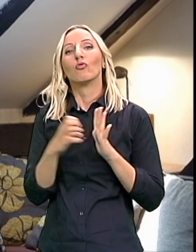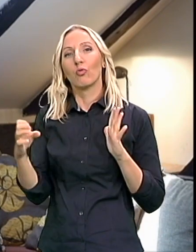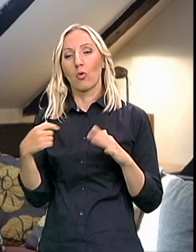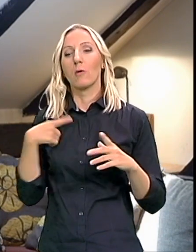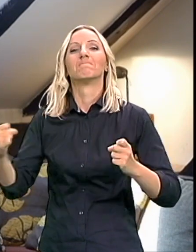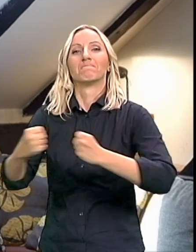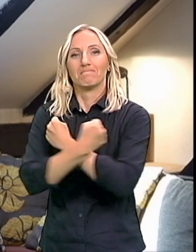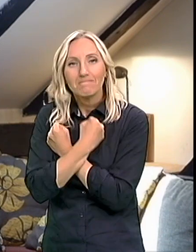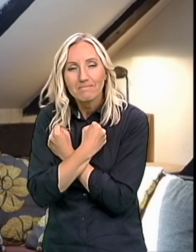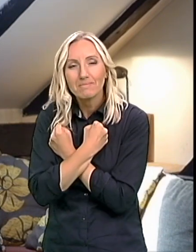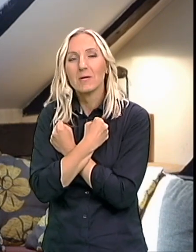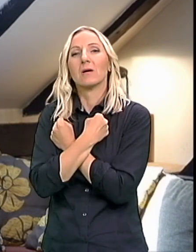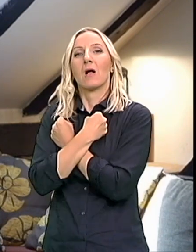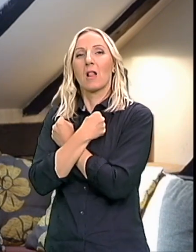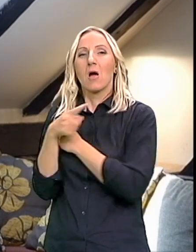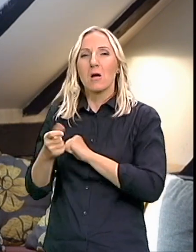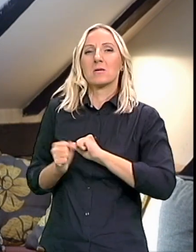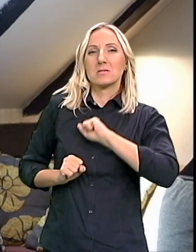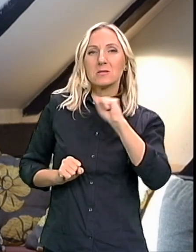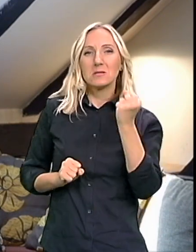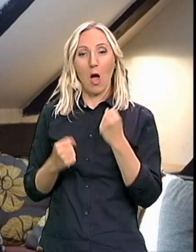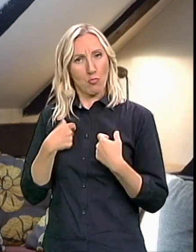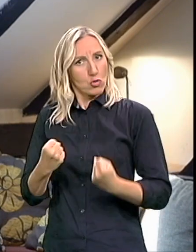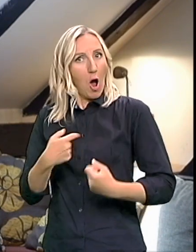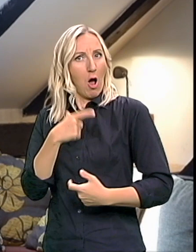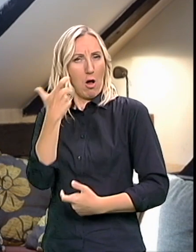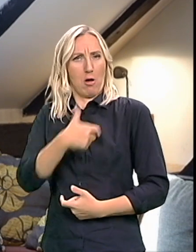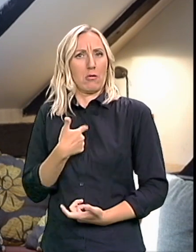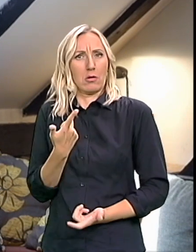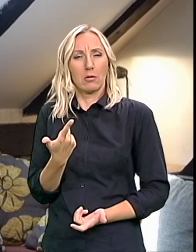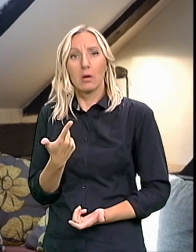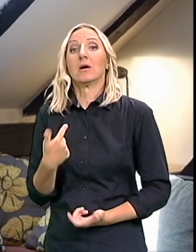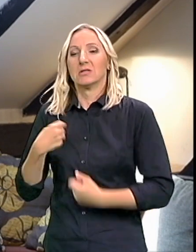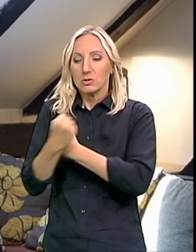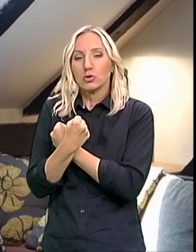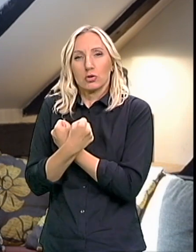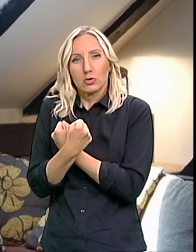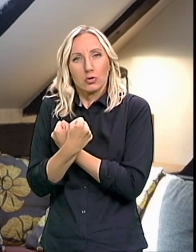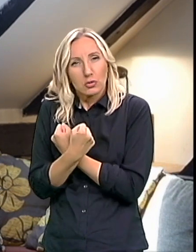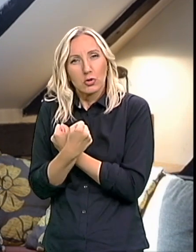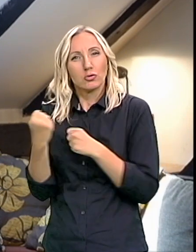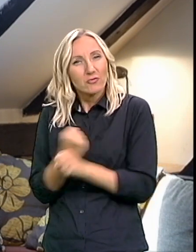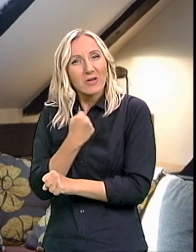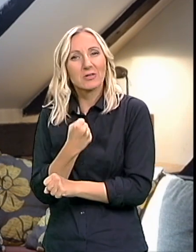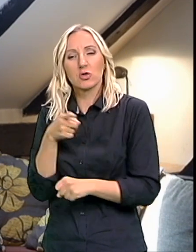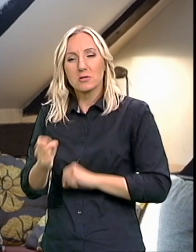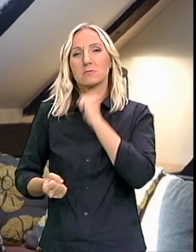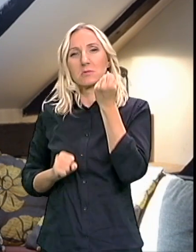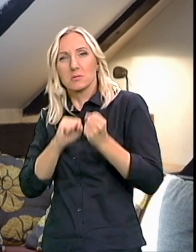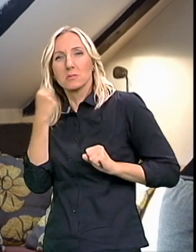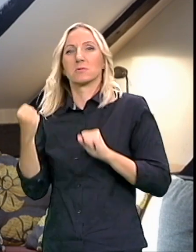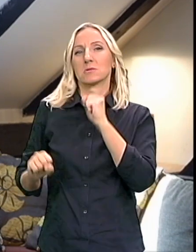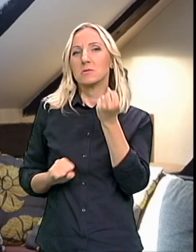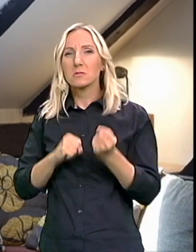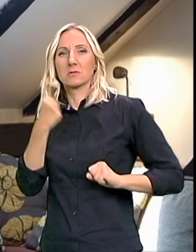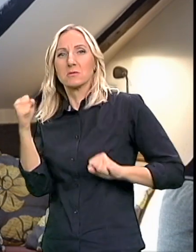sam njega Hvatio u ruke Moje ruke nisu bile tako slabe Ja sam ga držao onako Čvrsto I on se otimao I